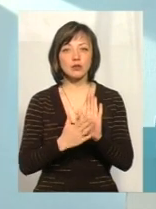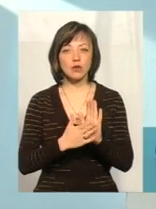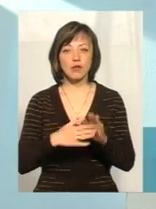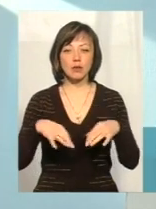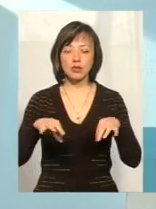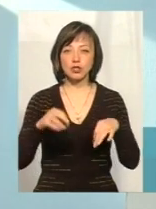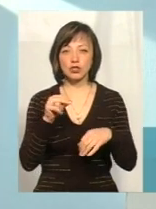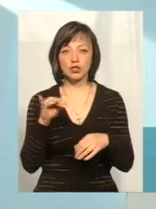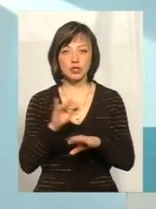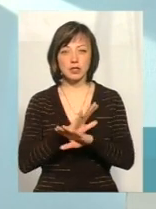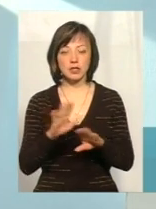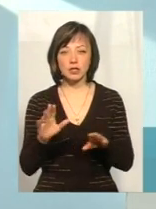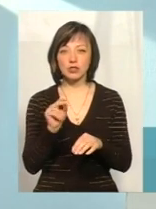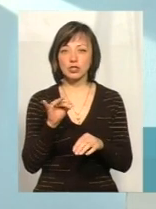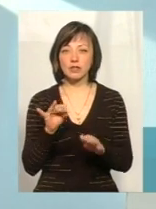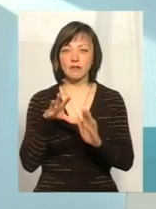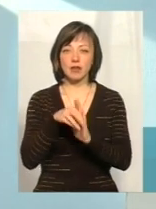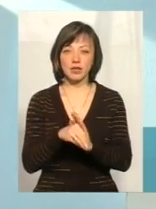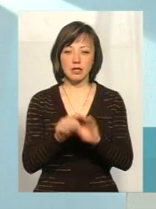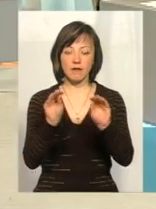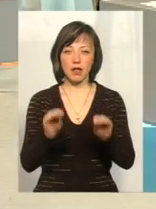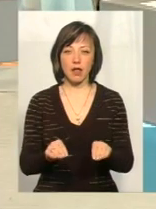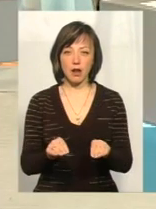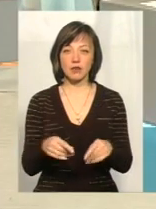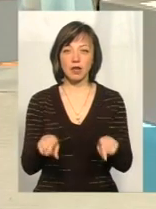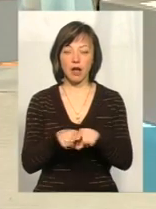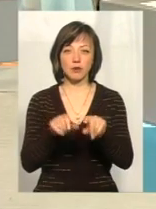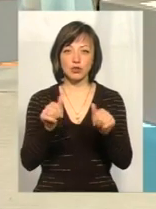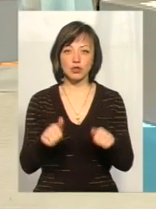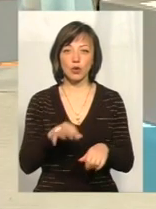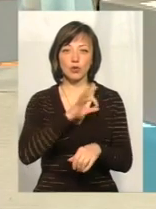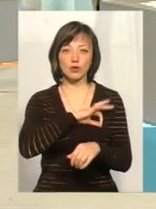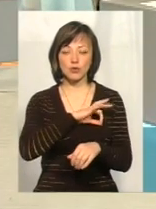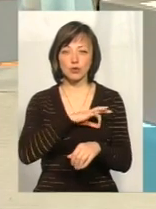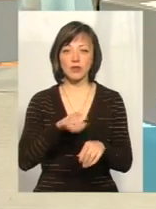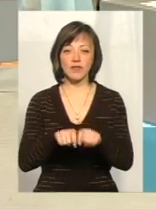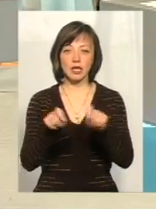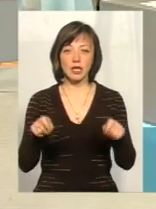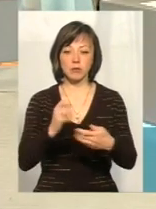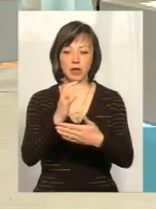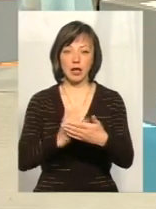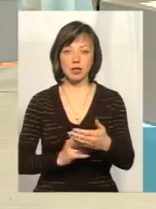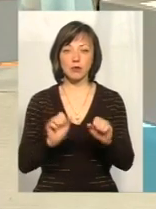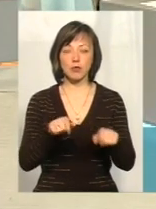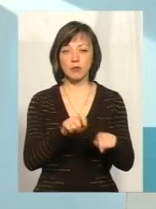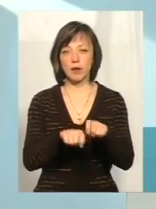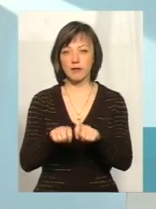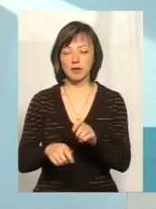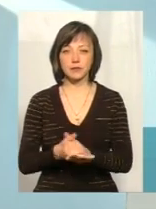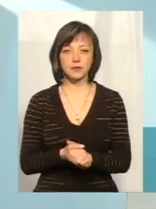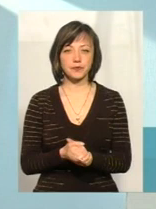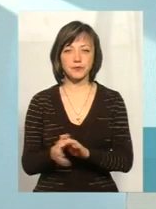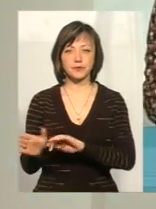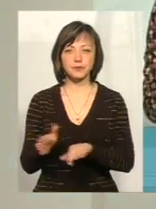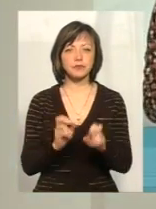машина, чи не зареєстрована, і чи вона внесена в декларацію. Тобто, таким чином, користуючись відкритим реєстром, ми можемо перевірити. А яким